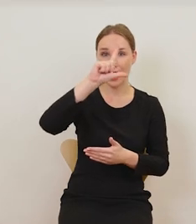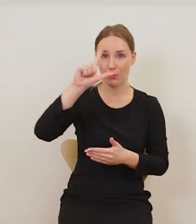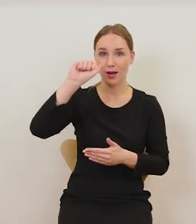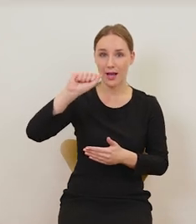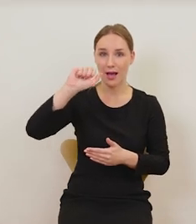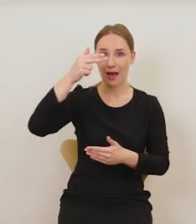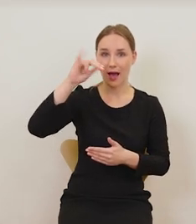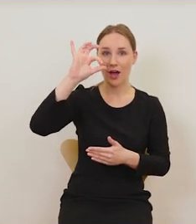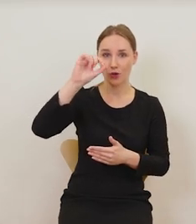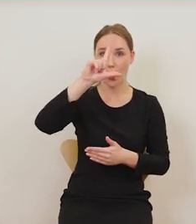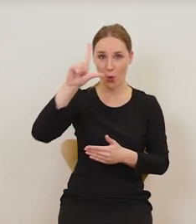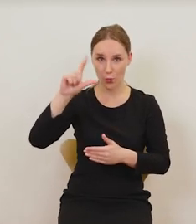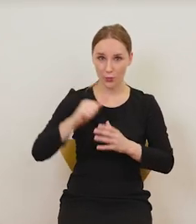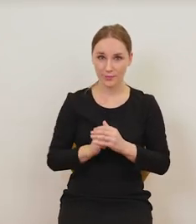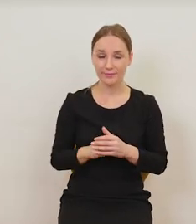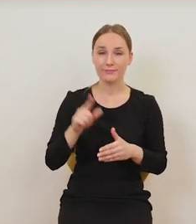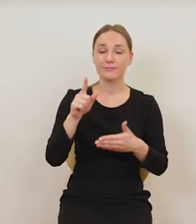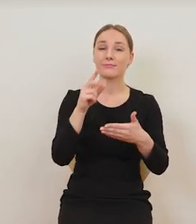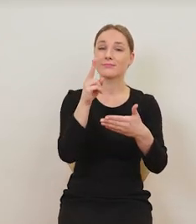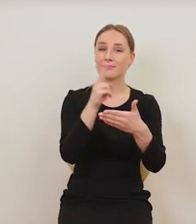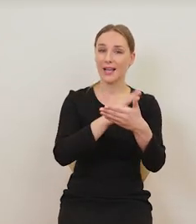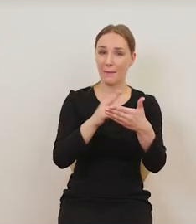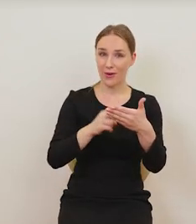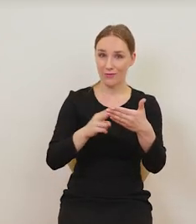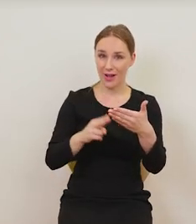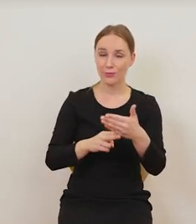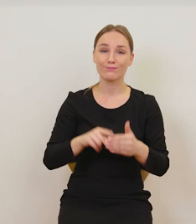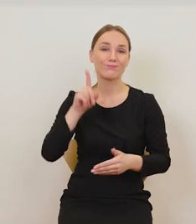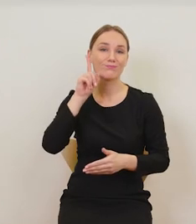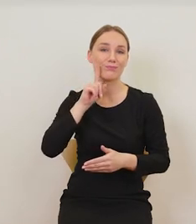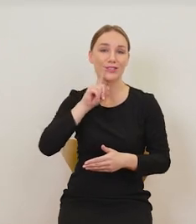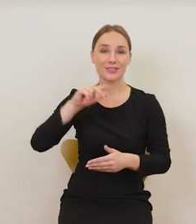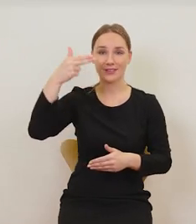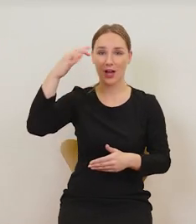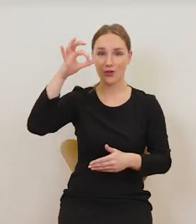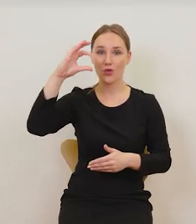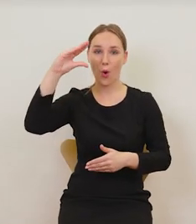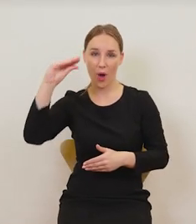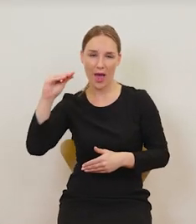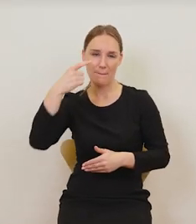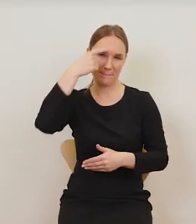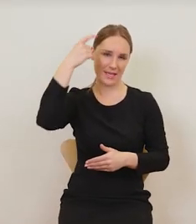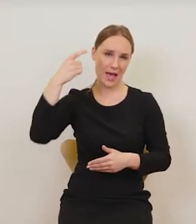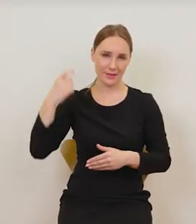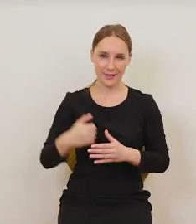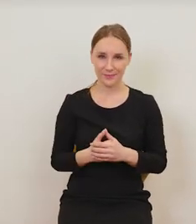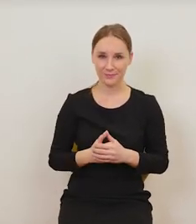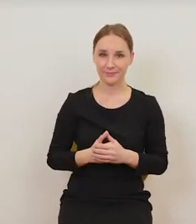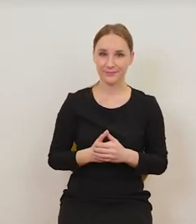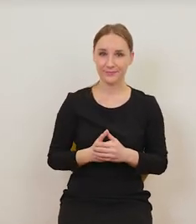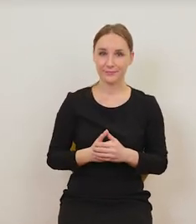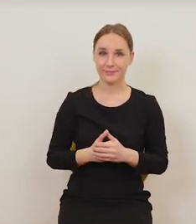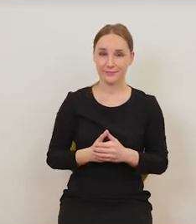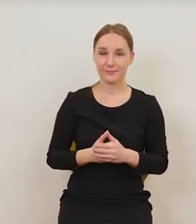Michelangelo, który namalował pijaństwo Noego. To pijaństwo pokazuje